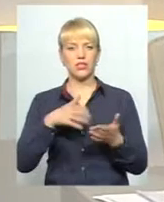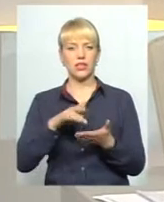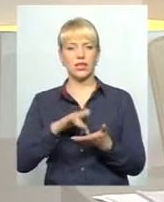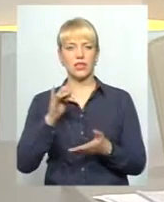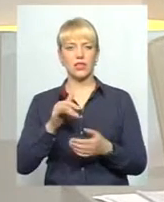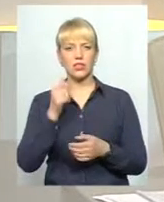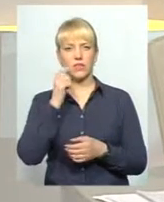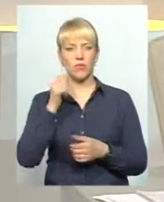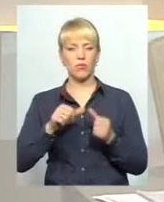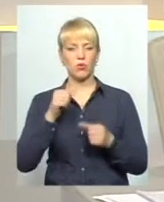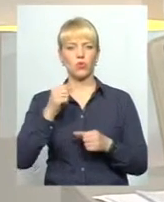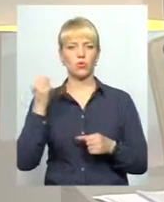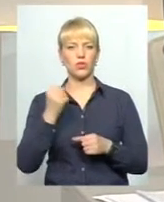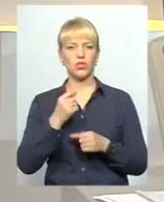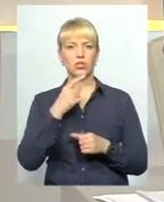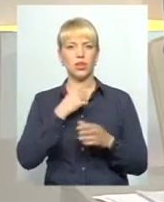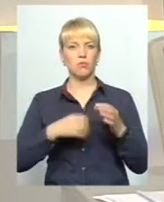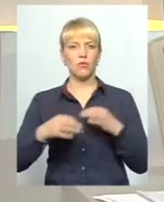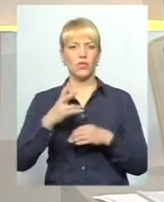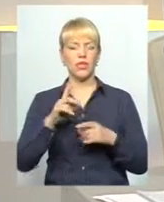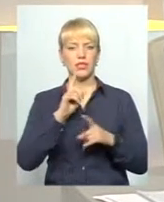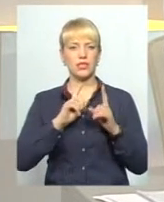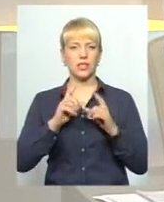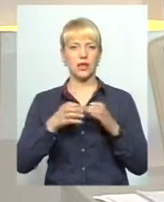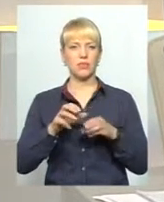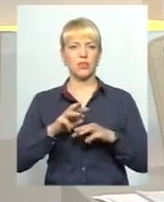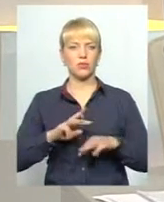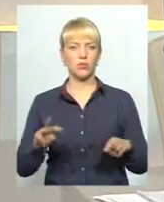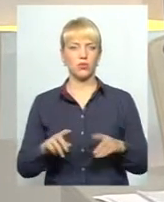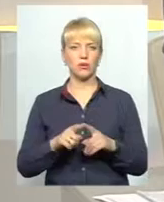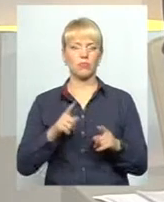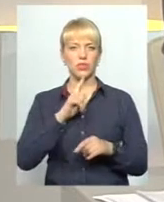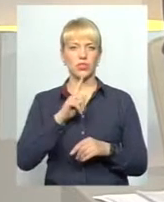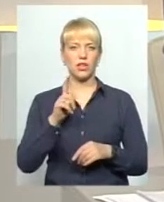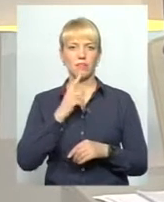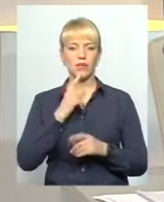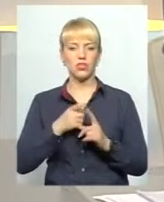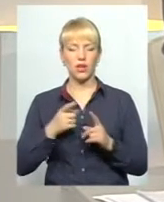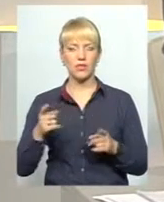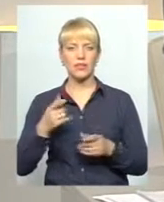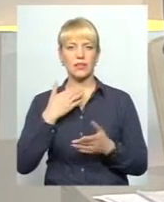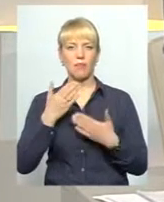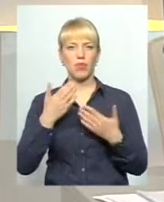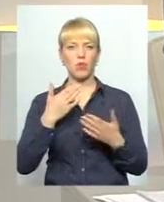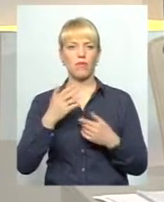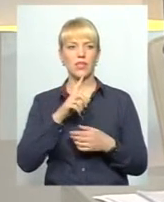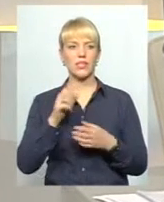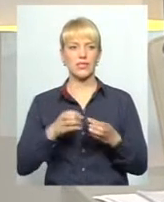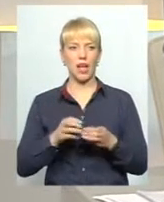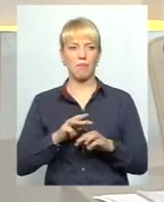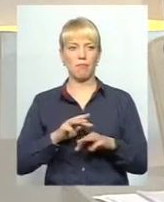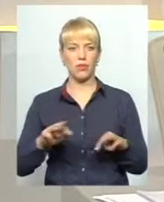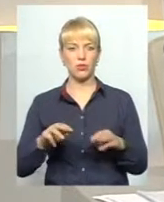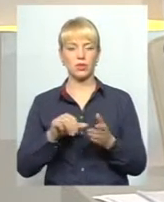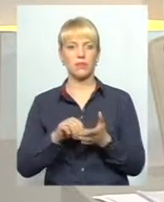Минулого тижня йшлося на засіданні Кабінету міністрів під час спілкування із Кабміну, із